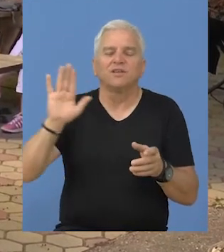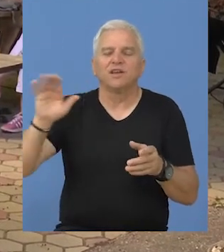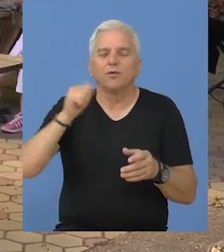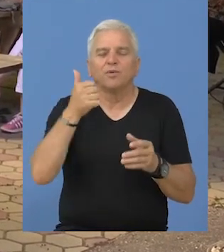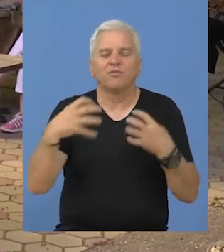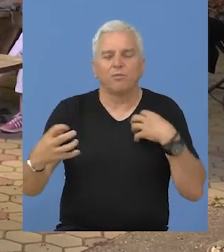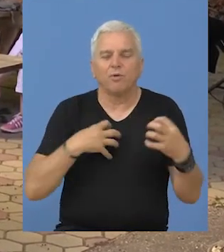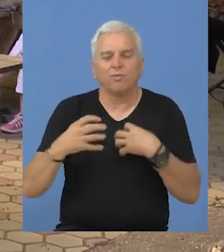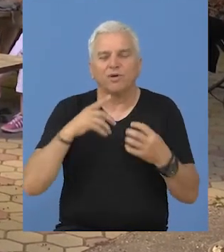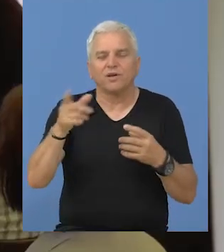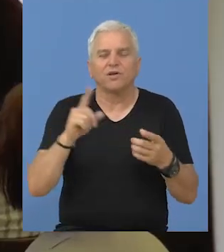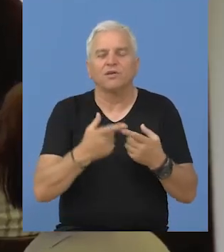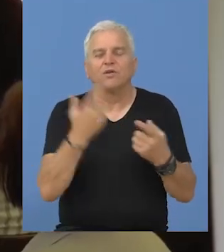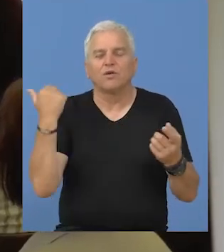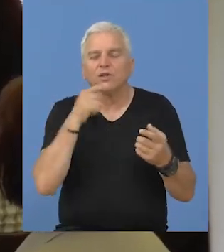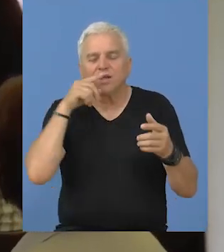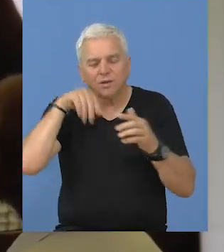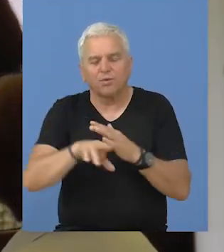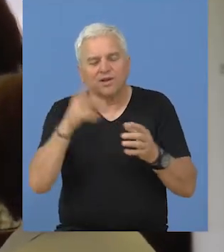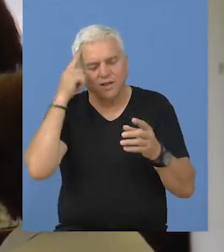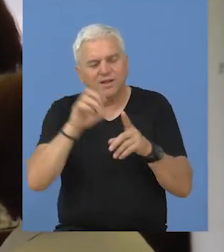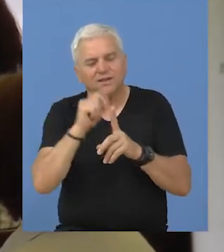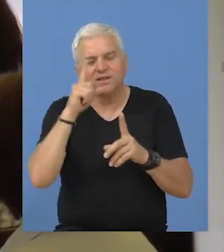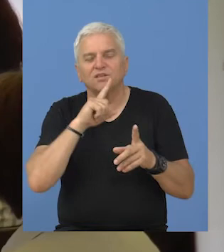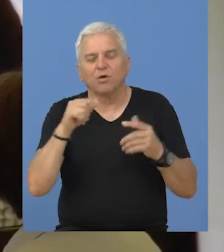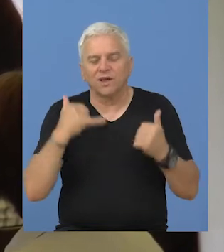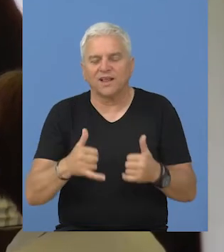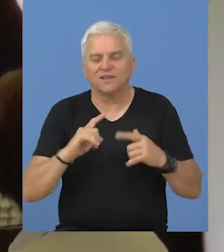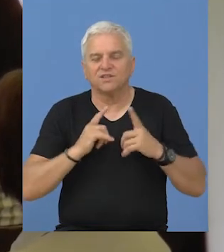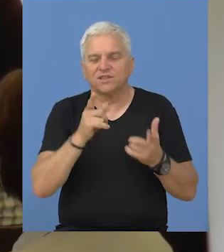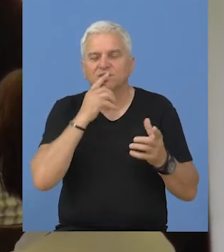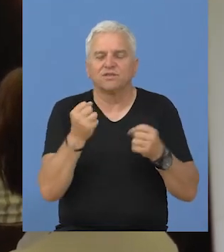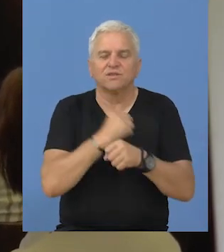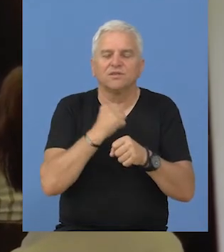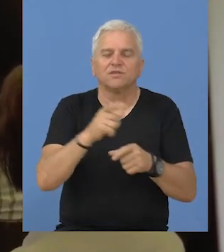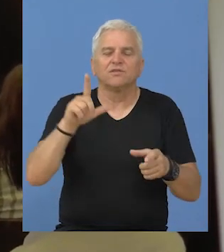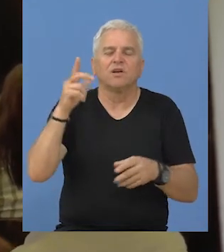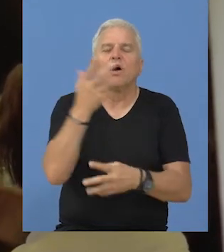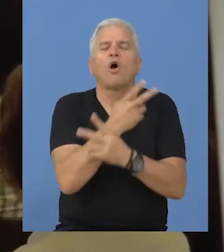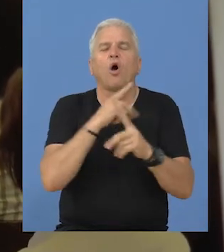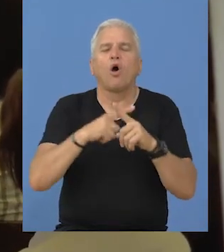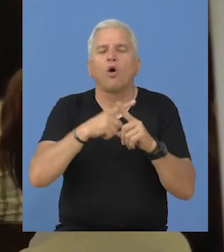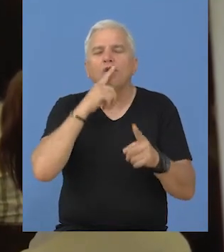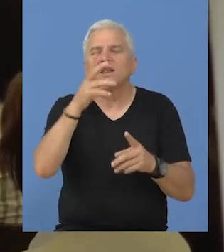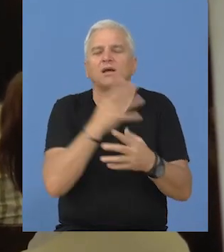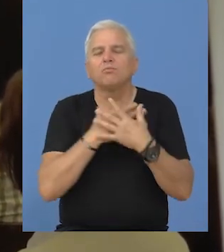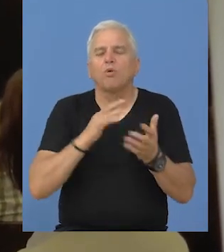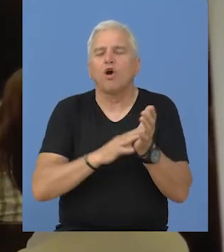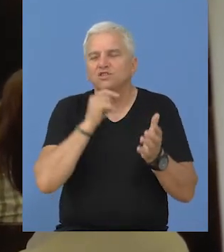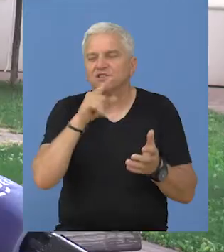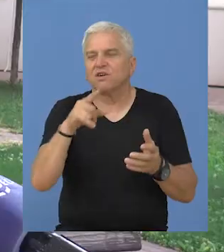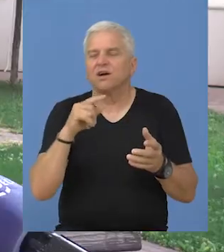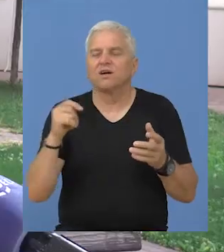slučaj sa njegovom prvom predstavom, od Raja do Beznjenice, koja i danas živi i izvode se u Hotelu Moskva u